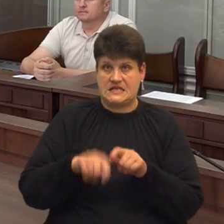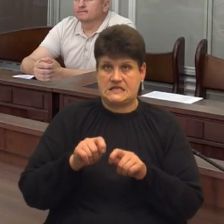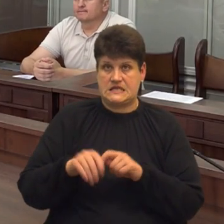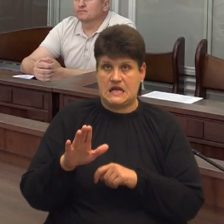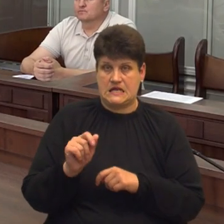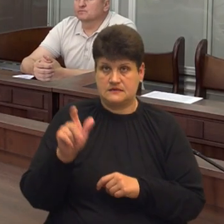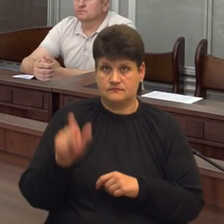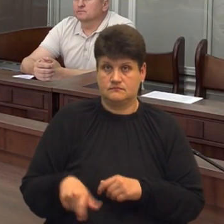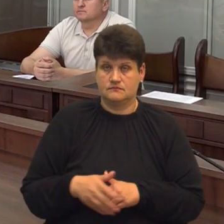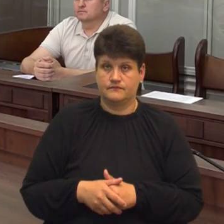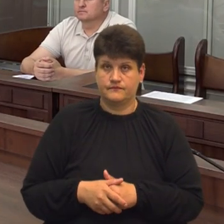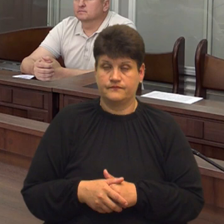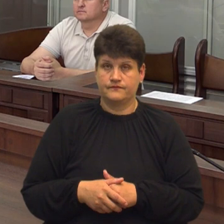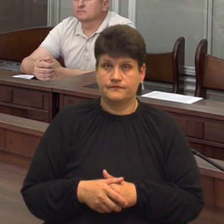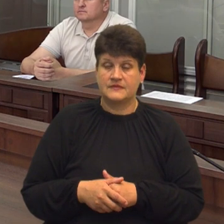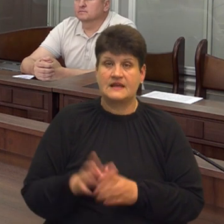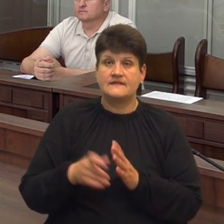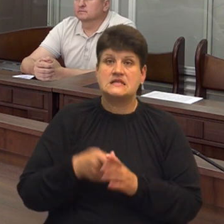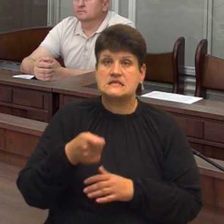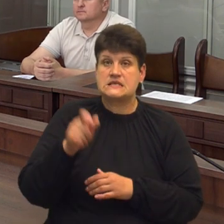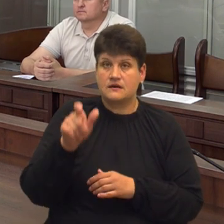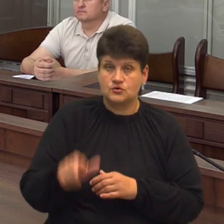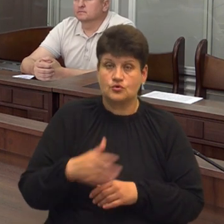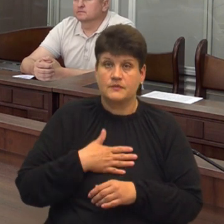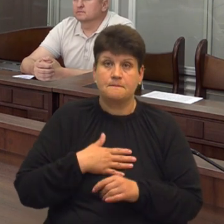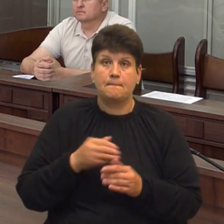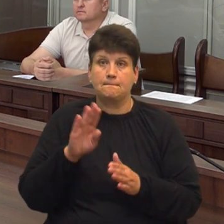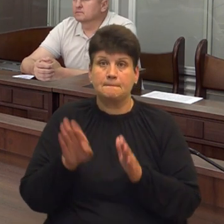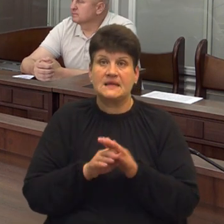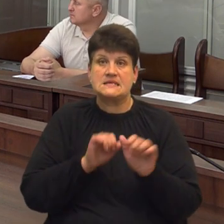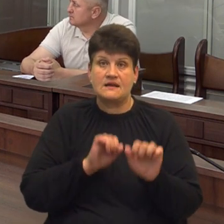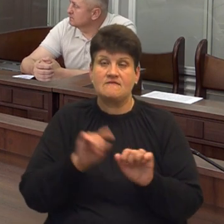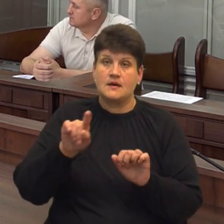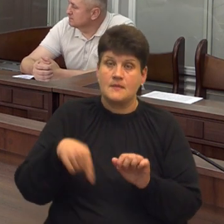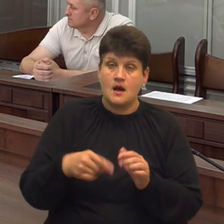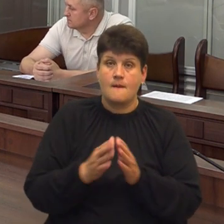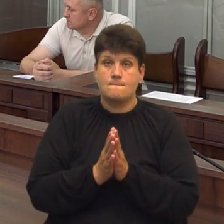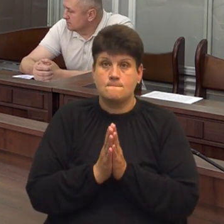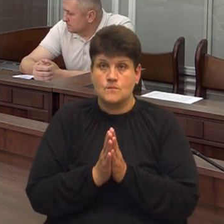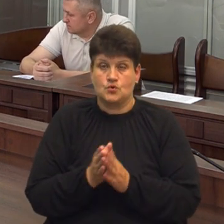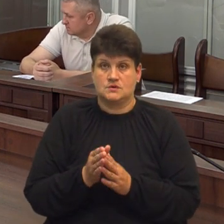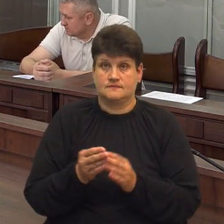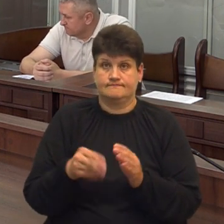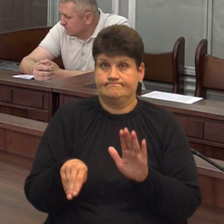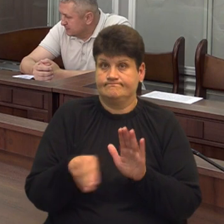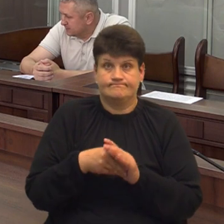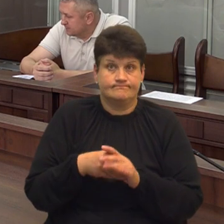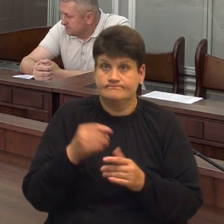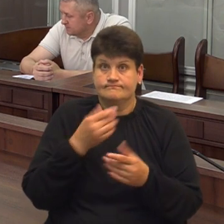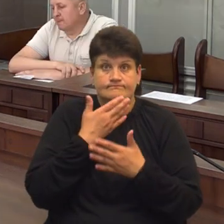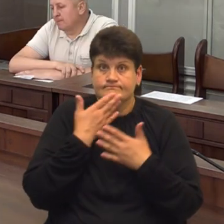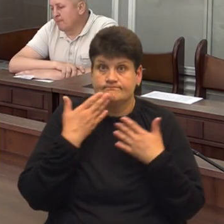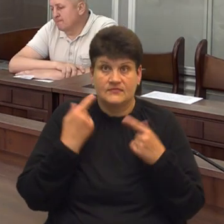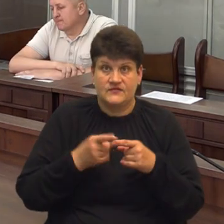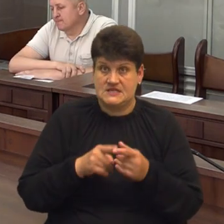Жодного твердження від заявника, що мій підзахисний вимагає або просить неправомірну вигоду, не пролунав у цій